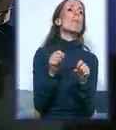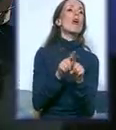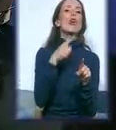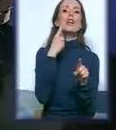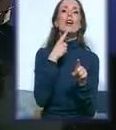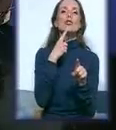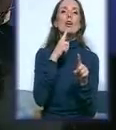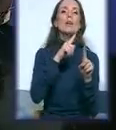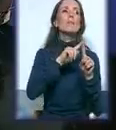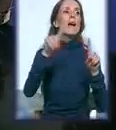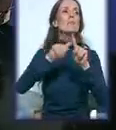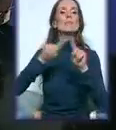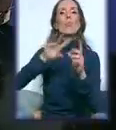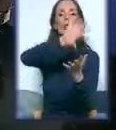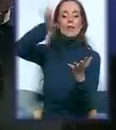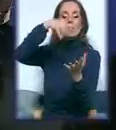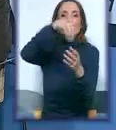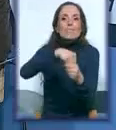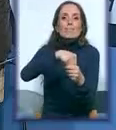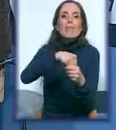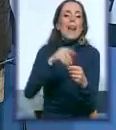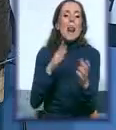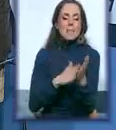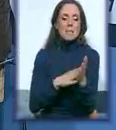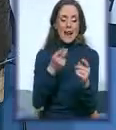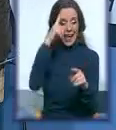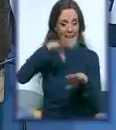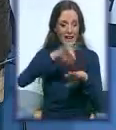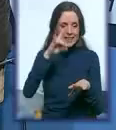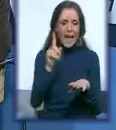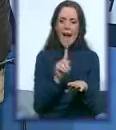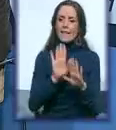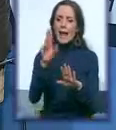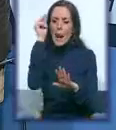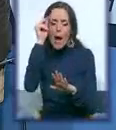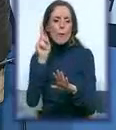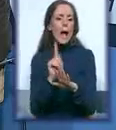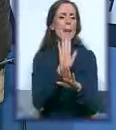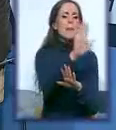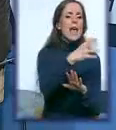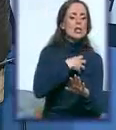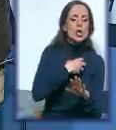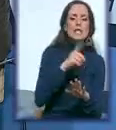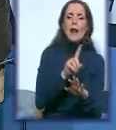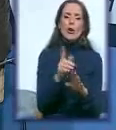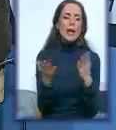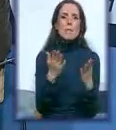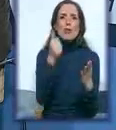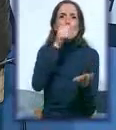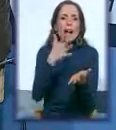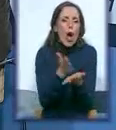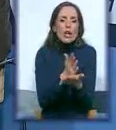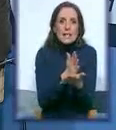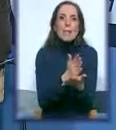disciplinarne ideje koje se ne mogu svrstati pod tašno određen sekretarijat ideje koje su na putu Evropske unije, tih politika,